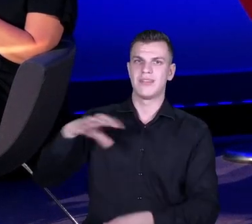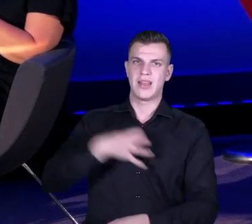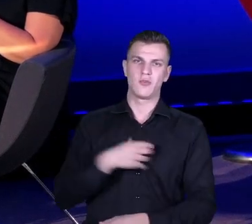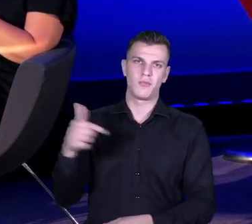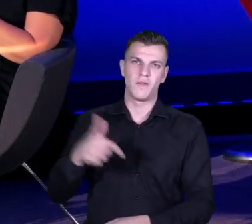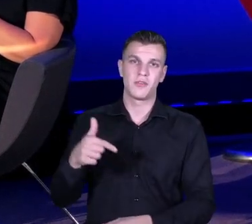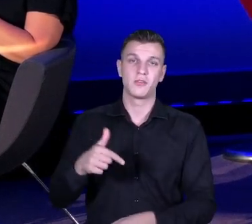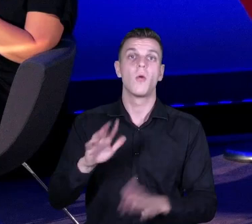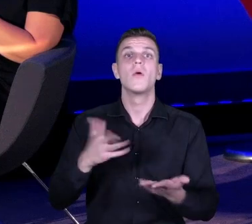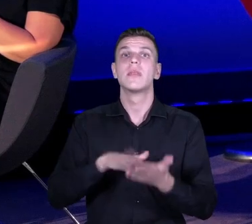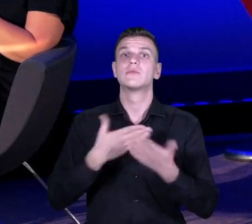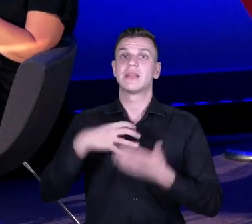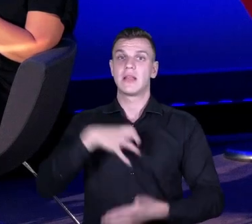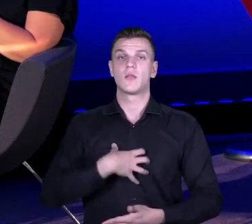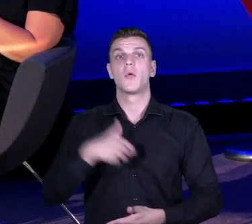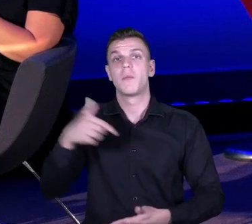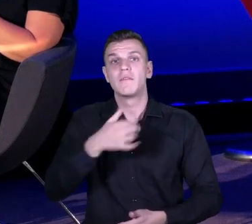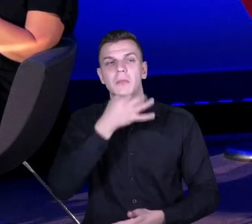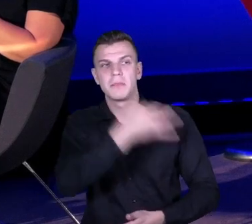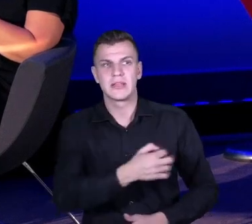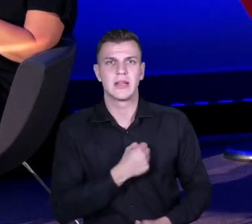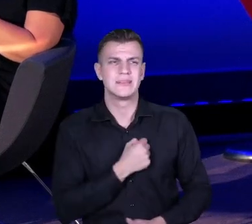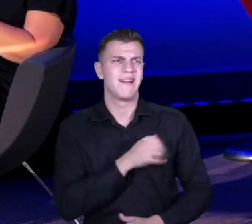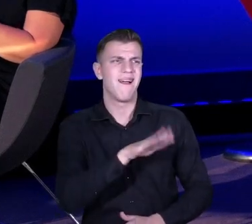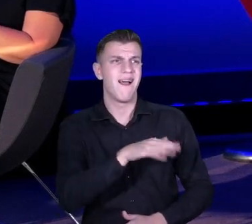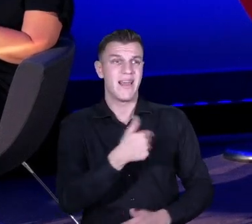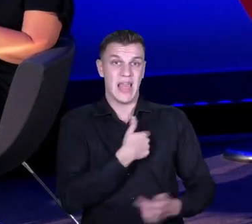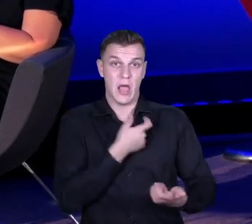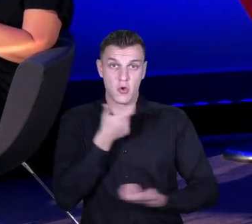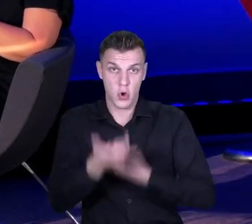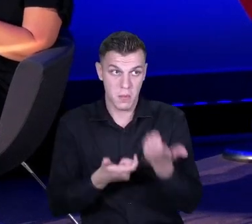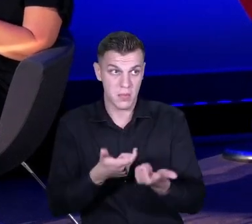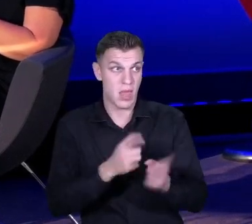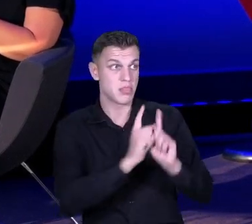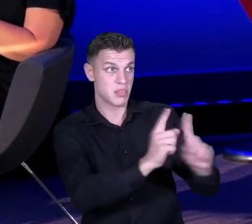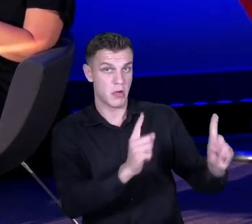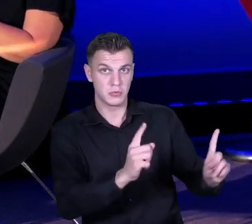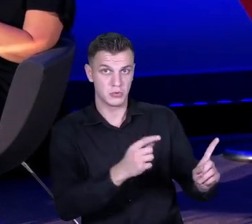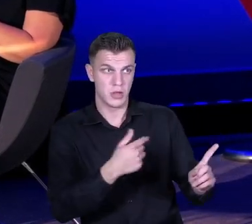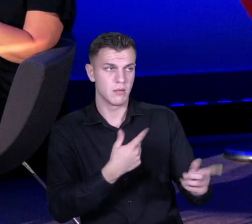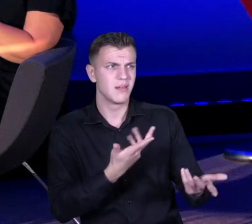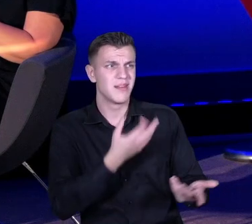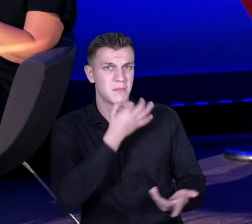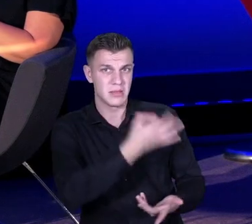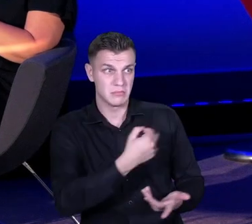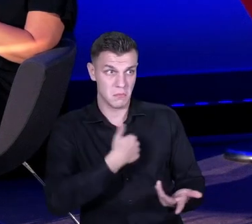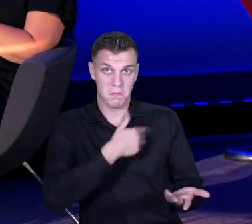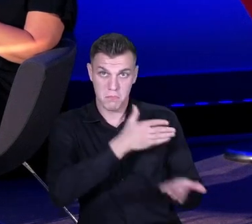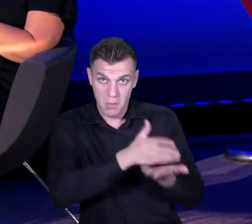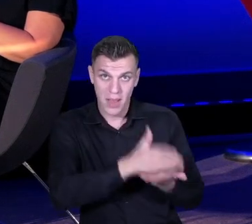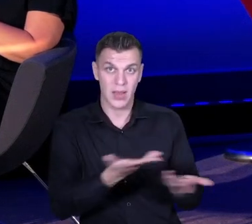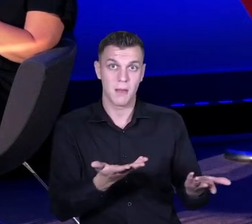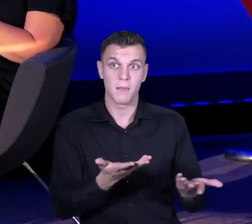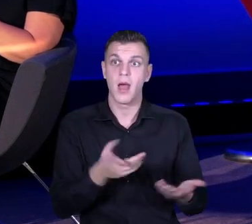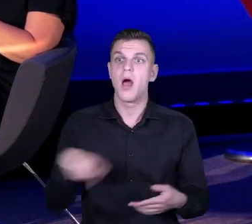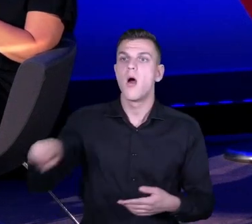odwaga, żeby zapytać, czy to, co ja robię, im pomaga. Czy pomaga im w uczeniu uczniów, czy pomaga im w dobrym samopoczuciu